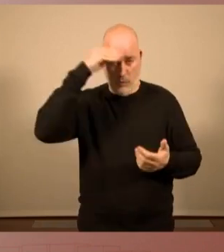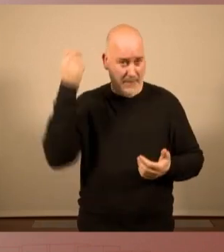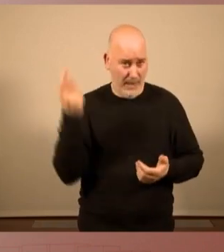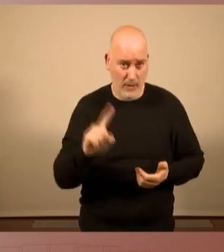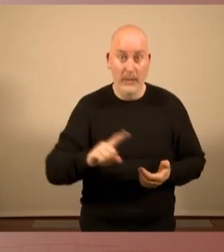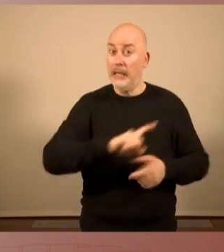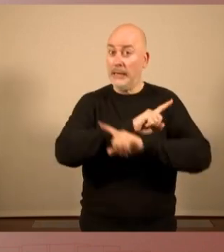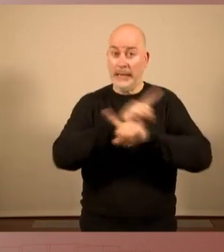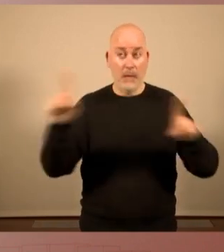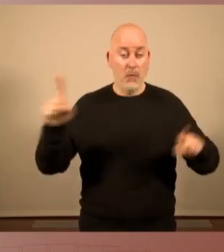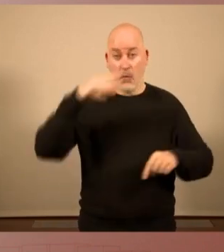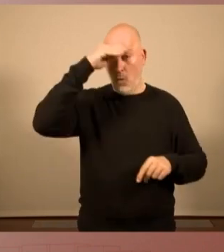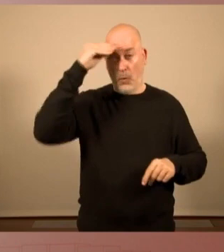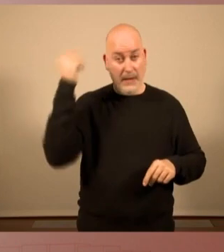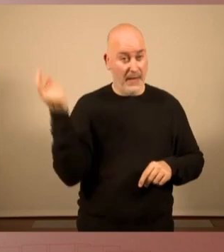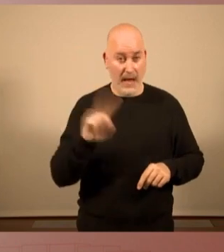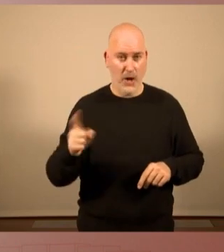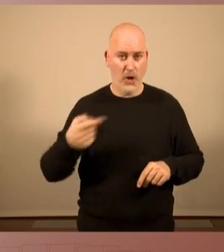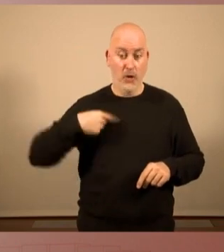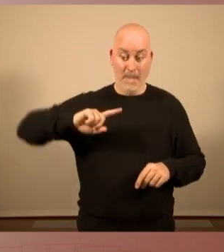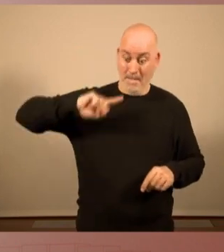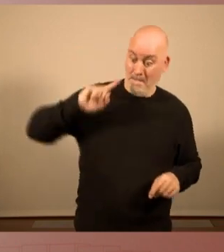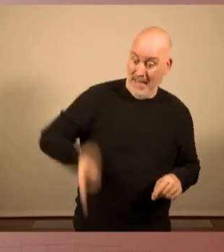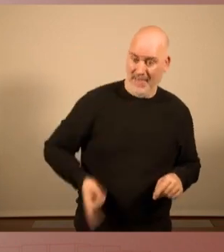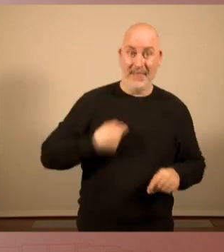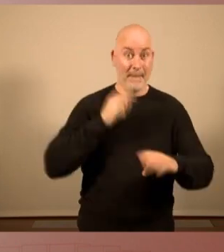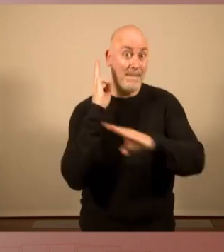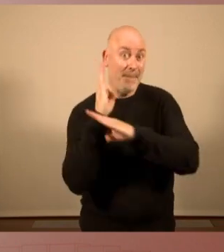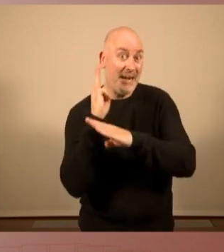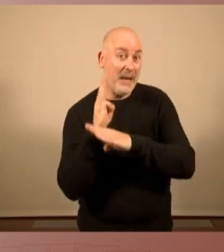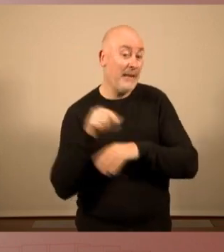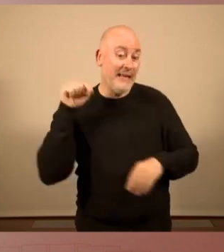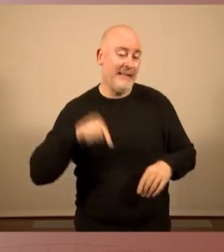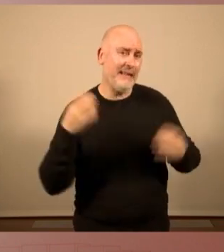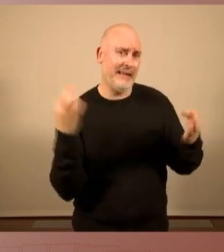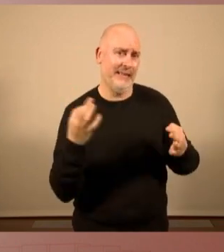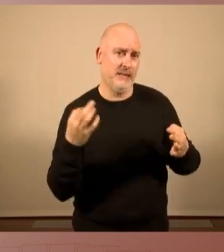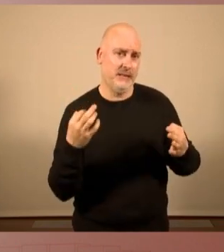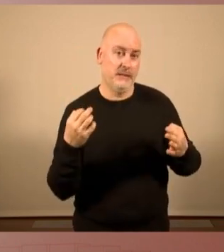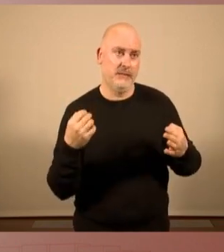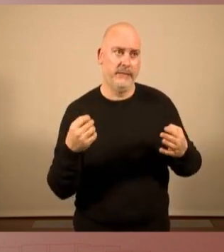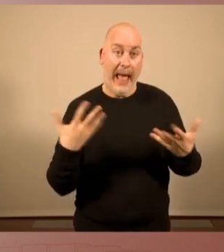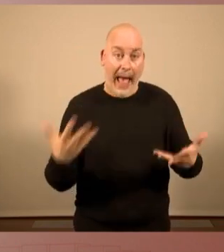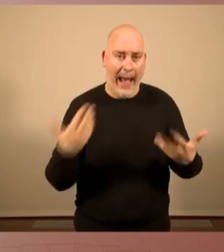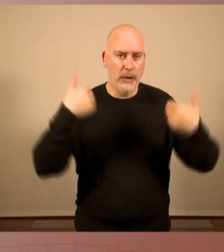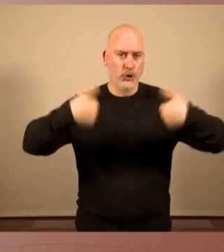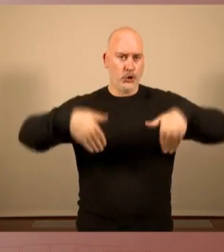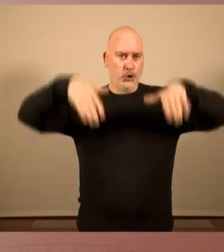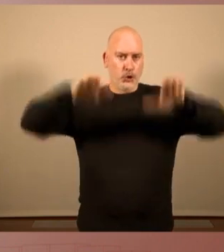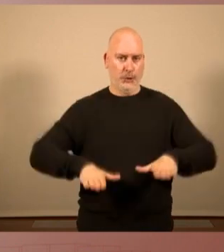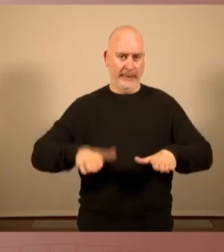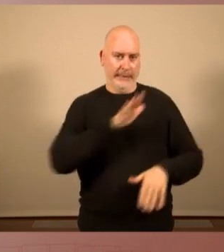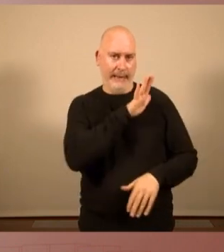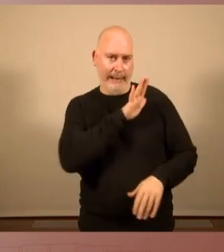que la sobirania d'aquest Parlament és una sobirania que està intervinguda. És una sobirania que està